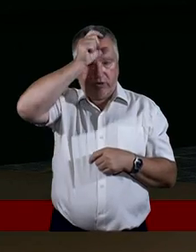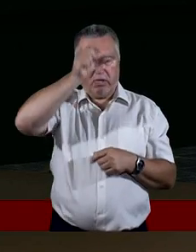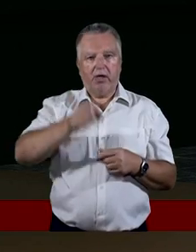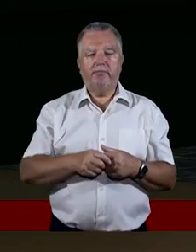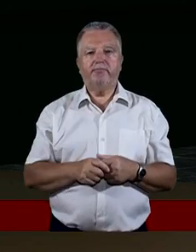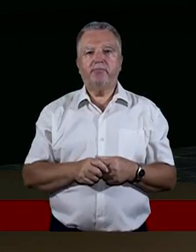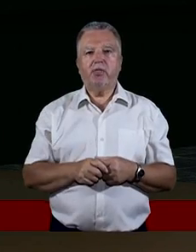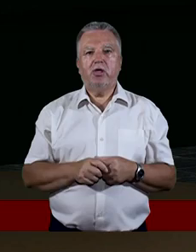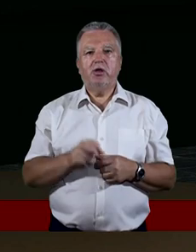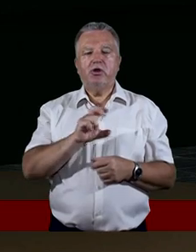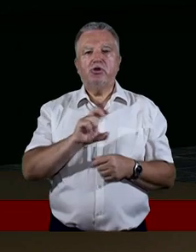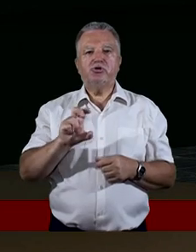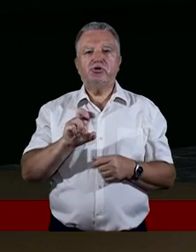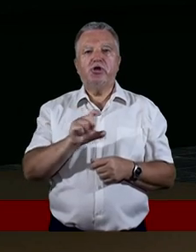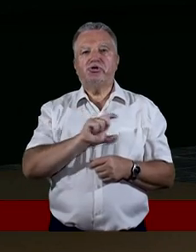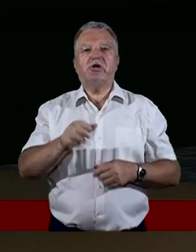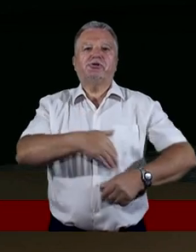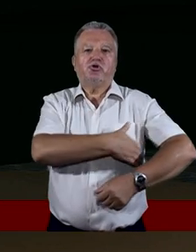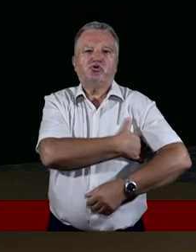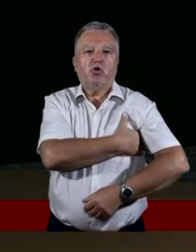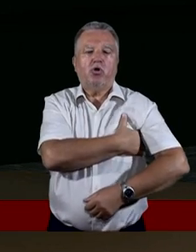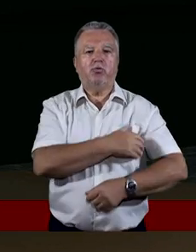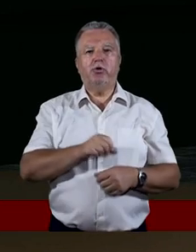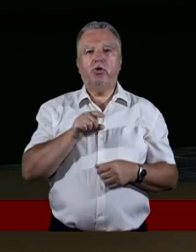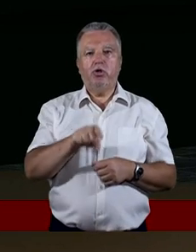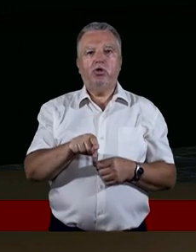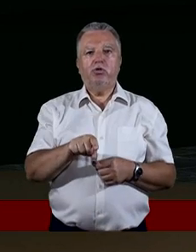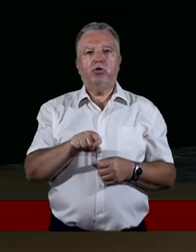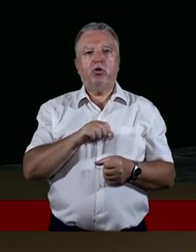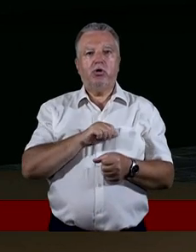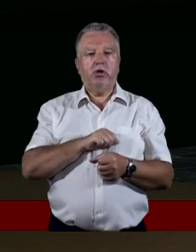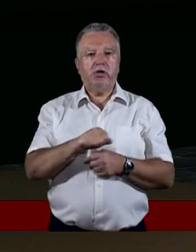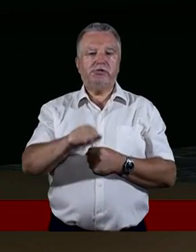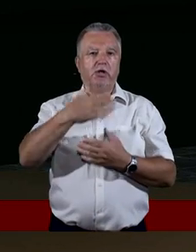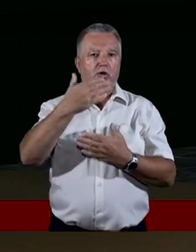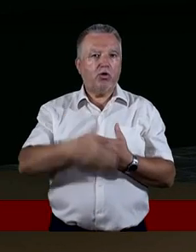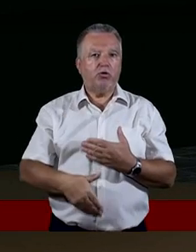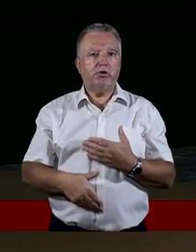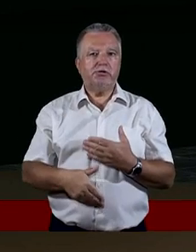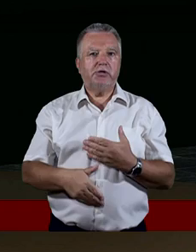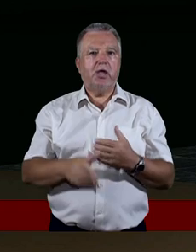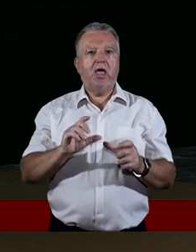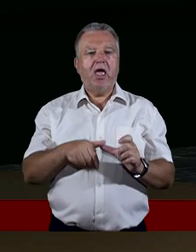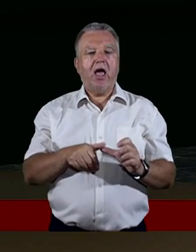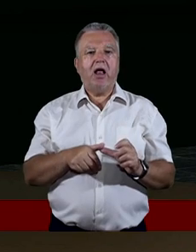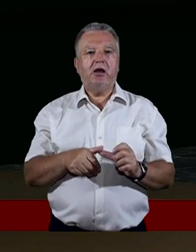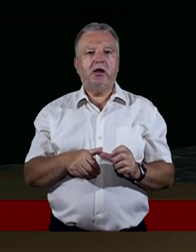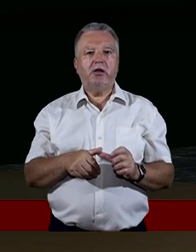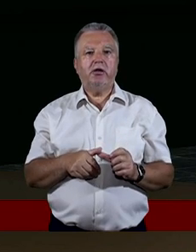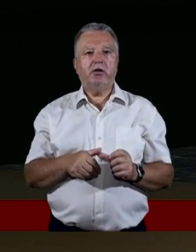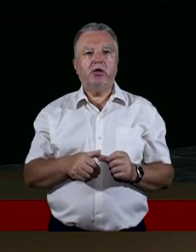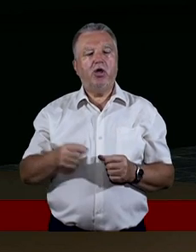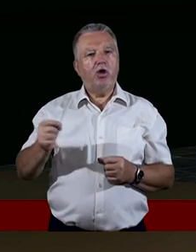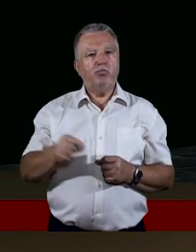czy okres edukacji. To jest koniec. Ale trzeba by też to